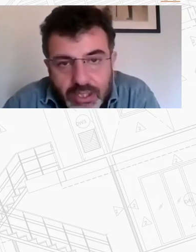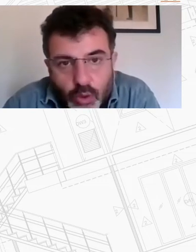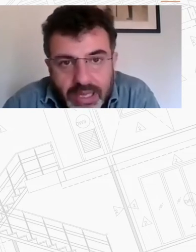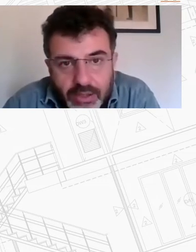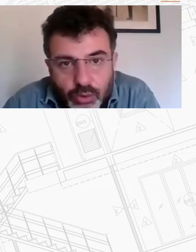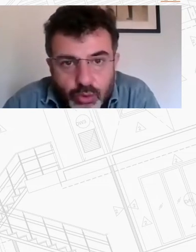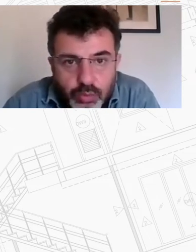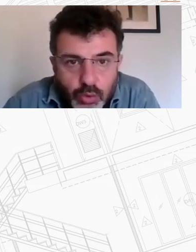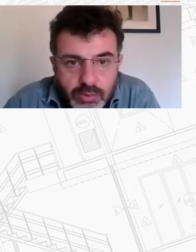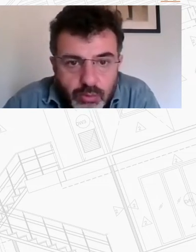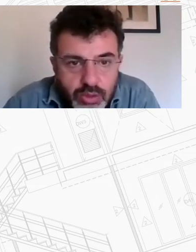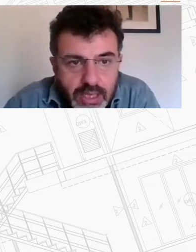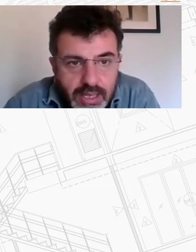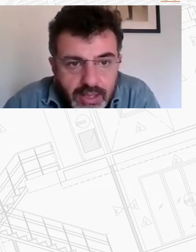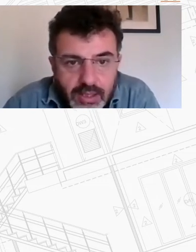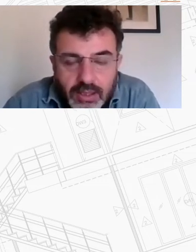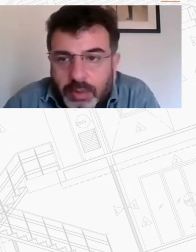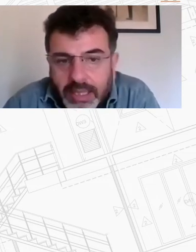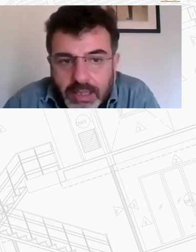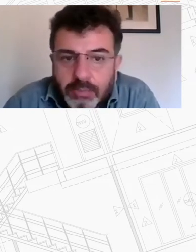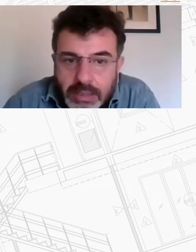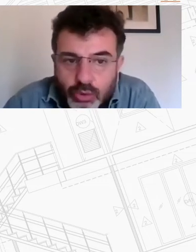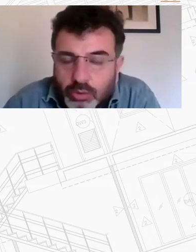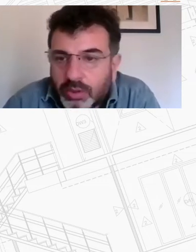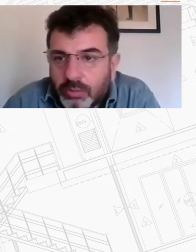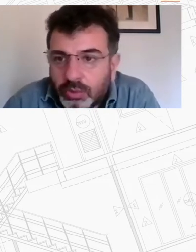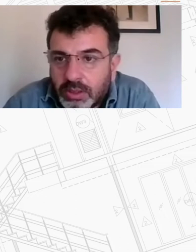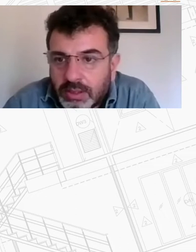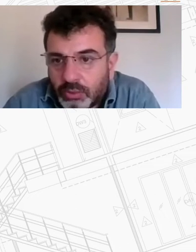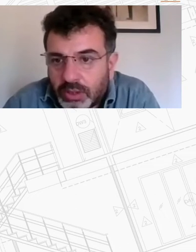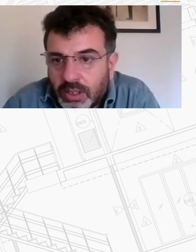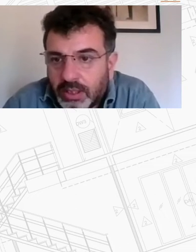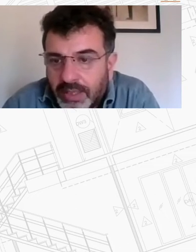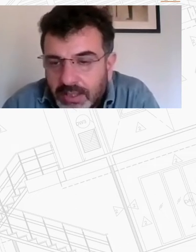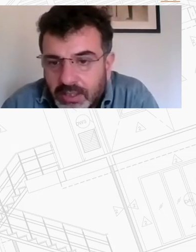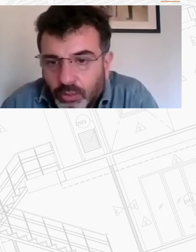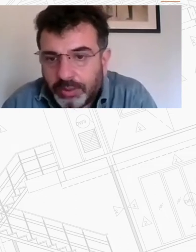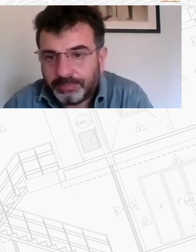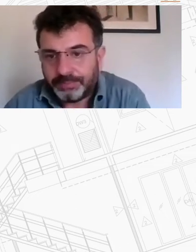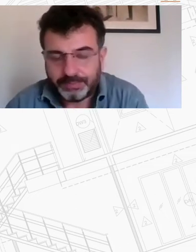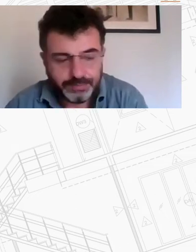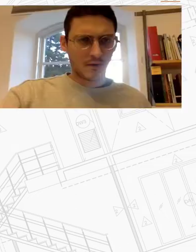στεγαστικό παράδοξο στους μικρούς δήμους στην Ελλάδα για το παράδειγμα η περίπτωση του Δήμου της Νάουσας Κύριε Βράντση